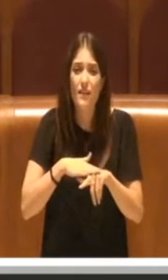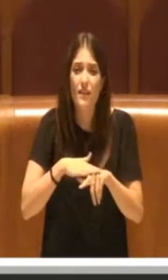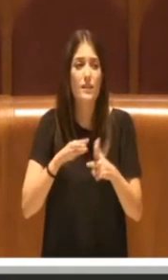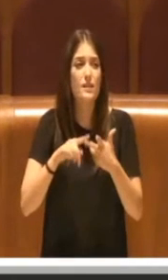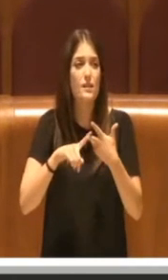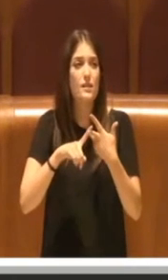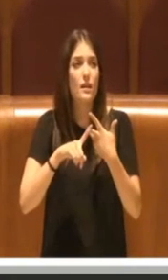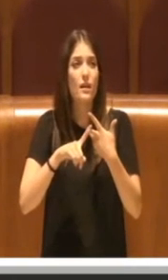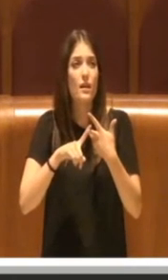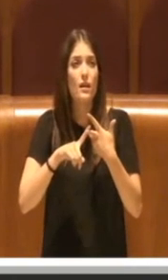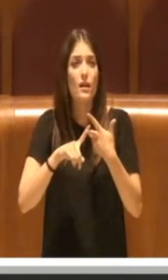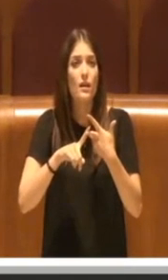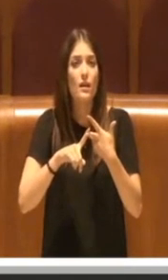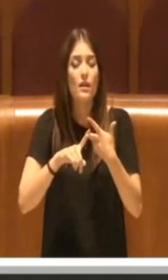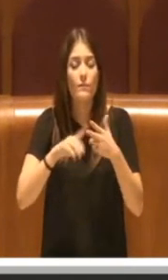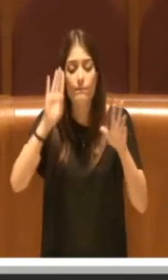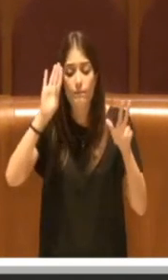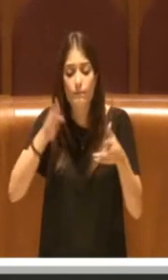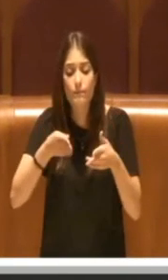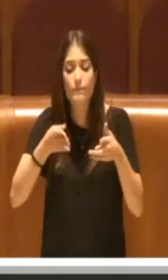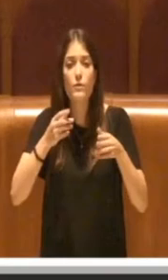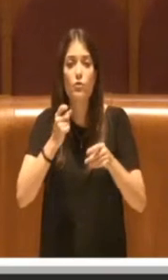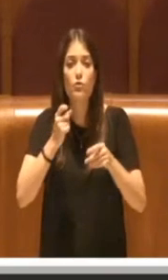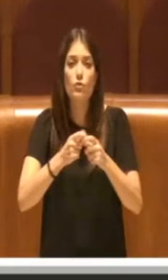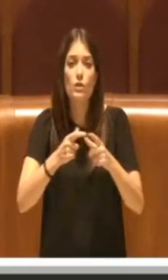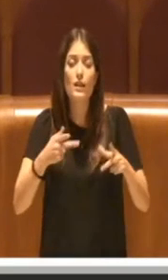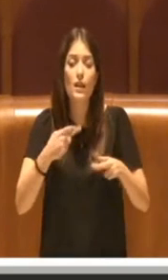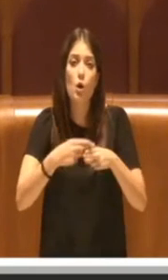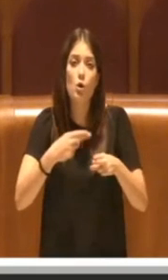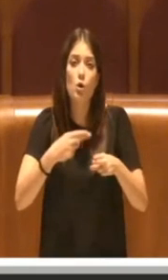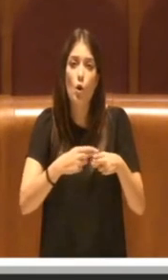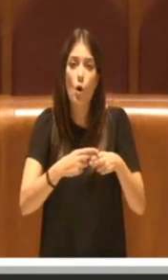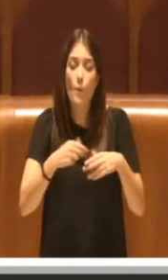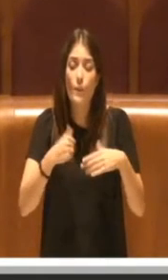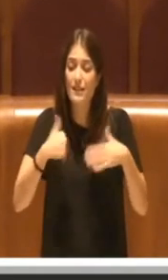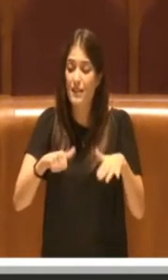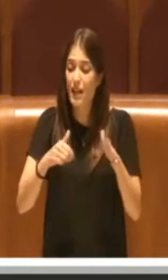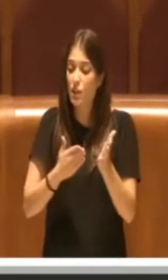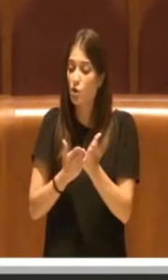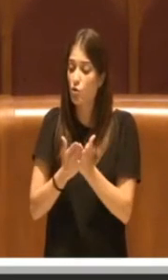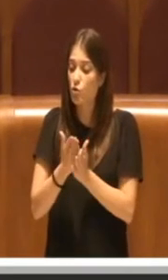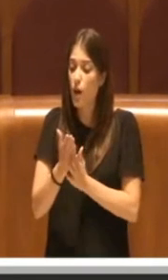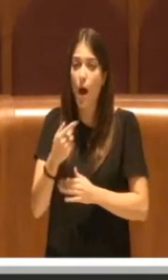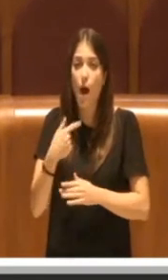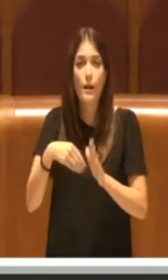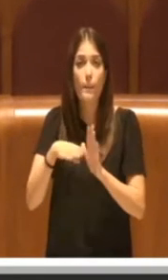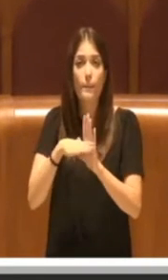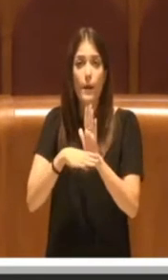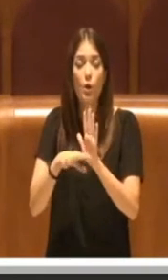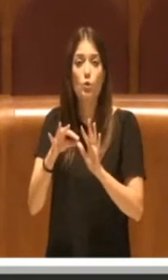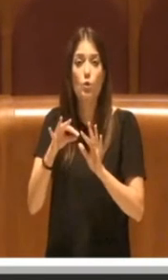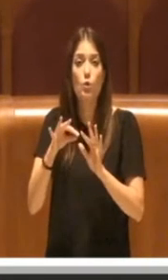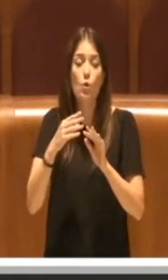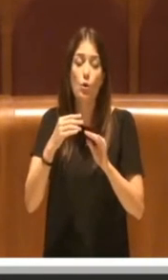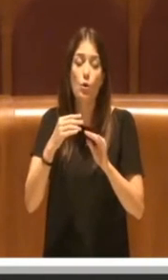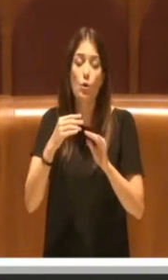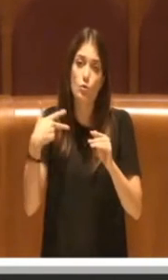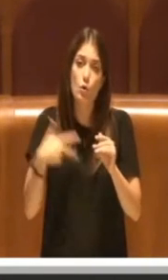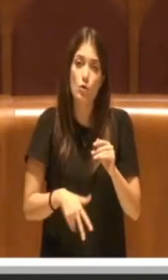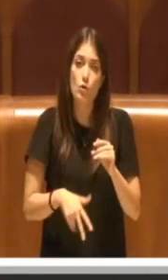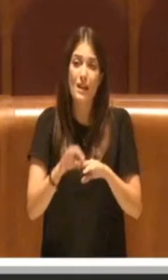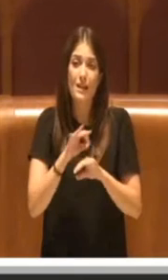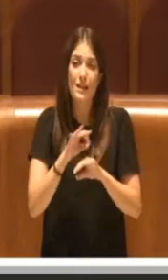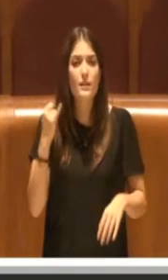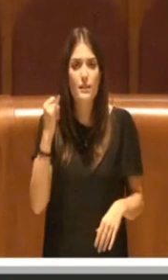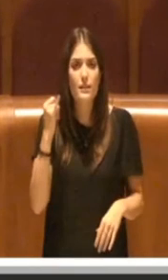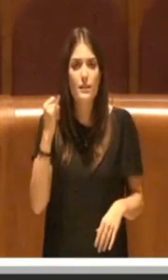si è organizzata la dedizione alla città di Roma in questi 16 anni in assenza di un piano sociale. È vero, migliorabile,